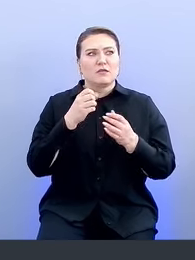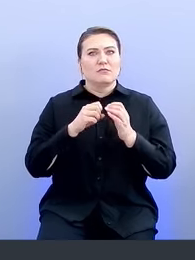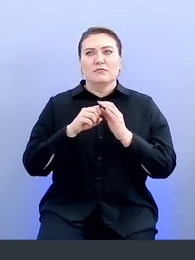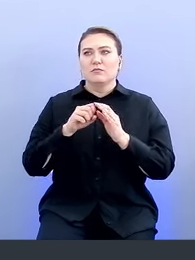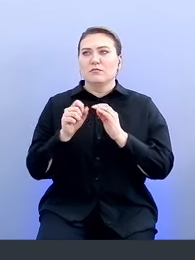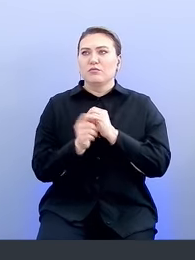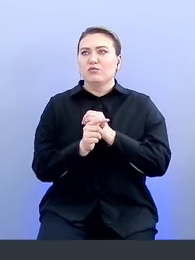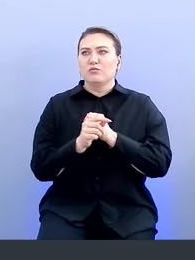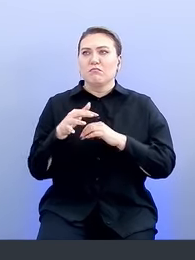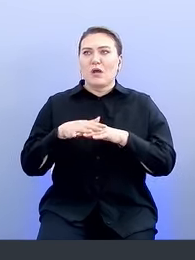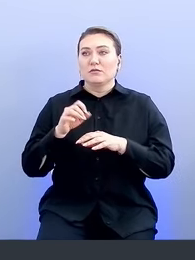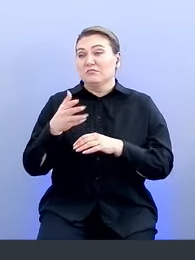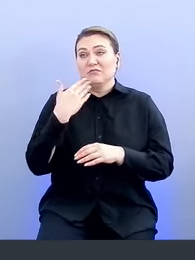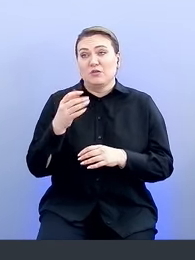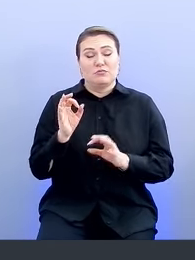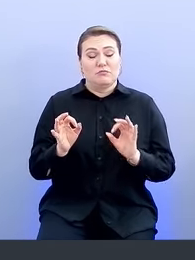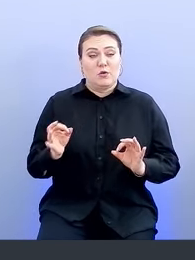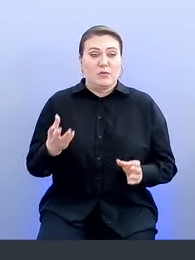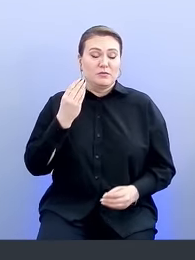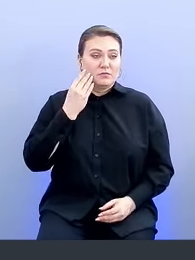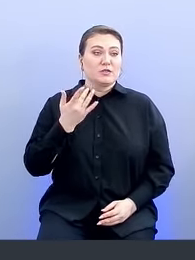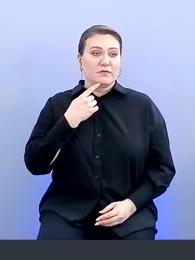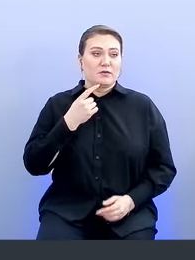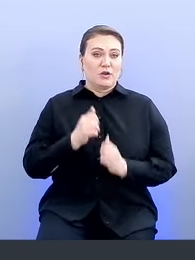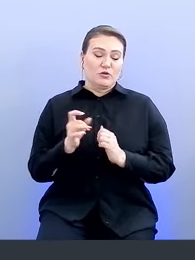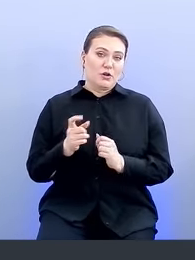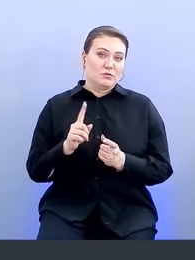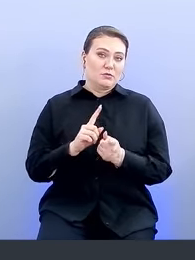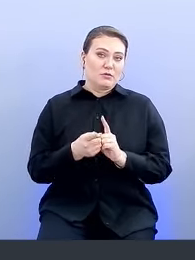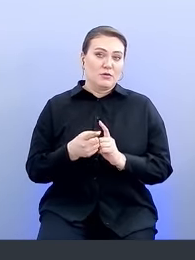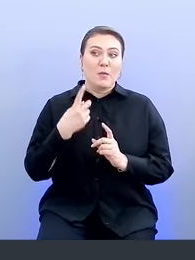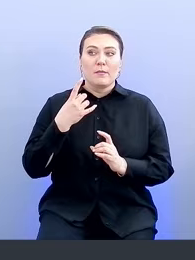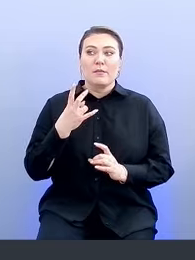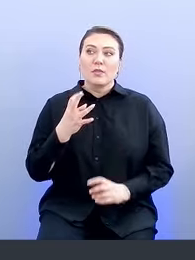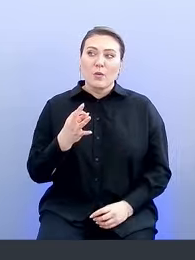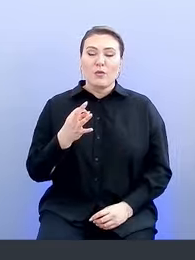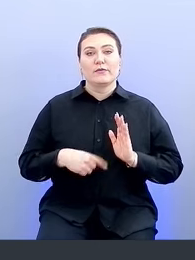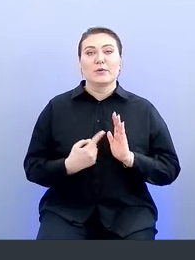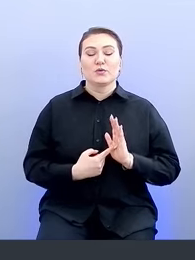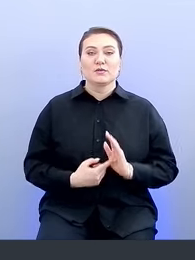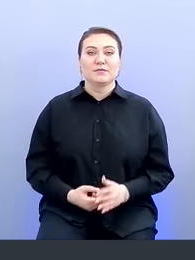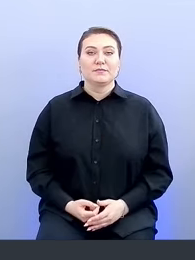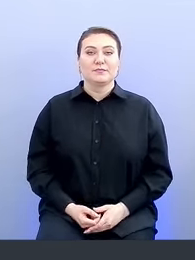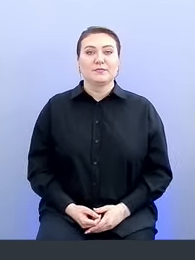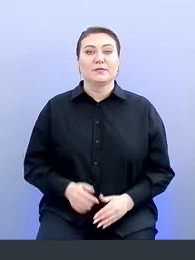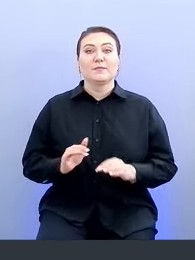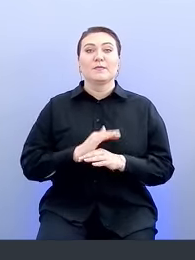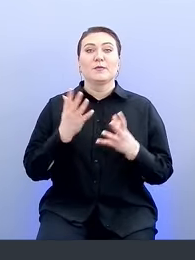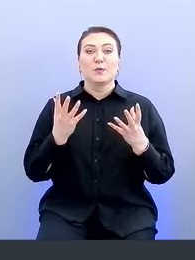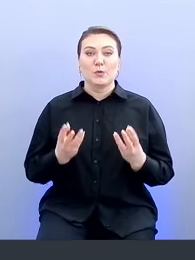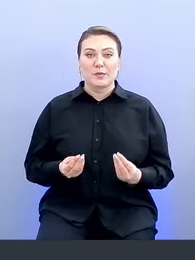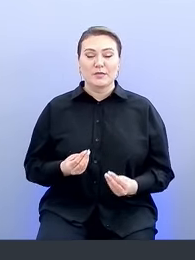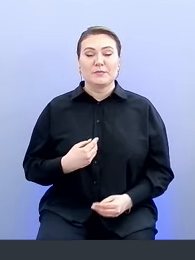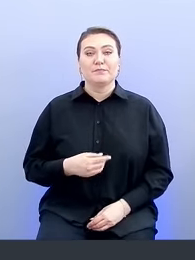утечек. Я, с стороны безопасности, подсвечу, что просто так вас уведомлять об этом не будут. Добрый день. Здравствуйте.